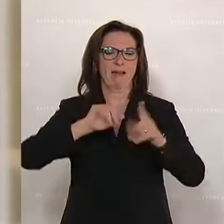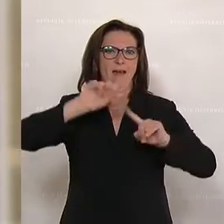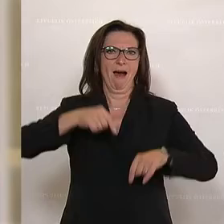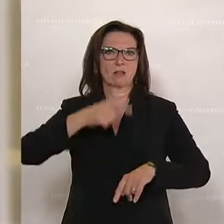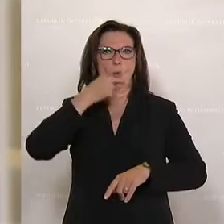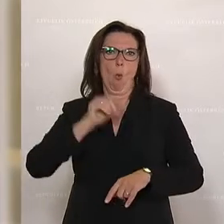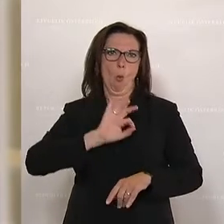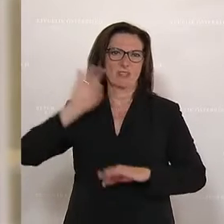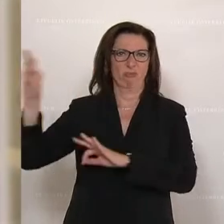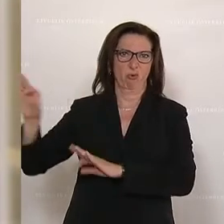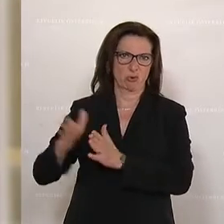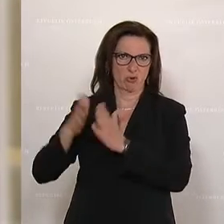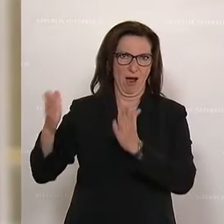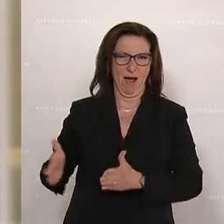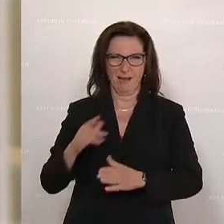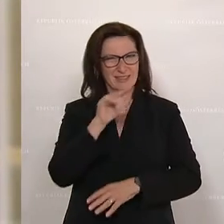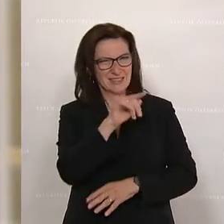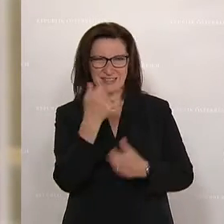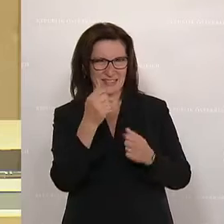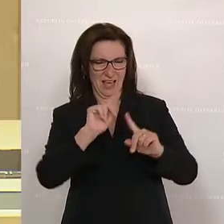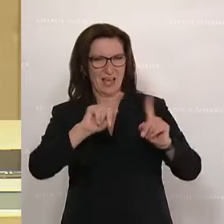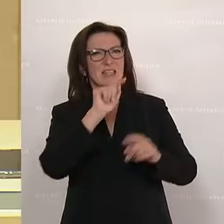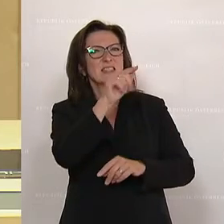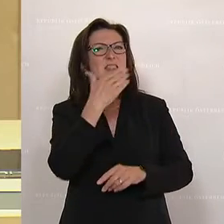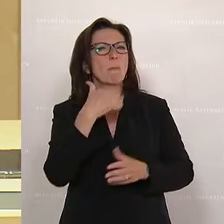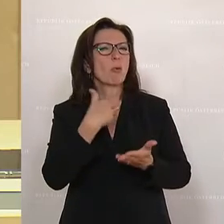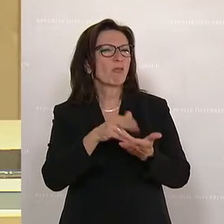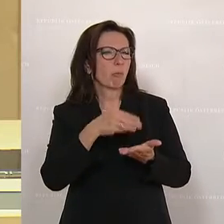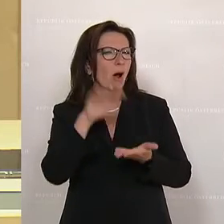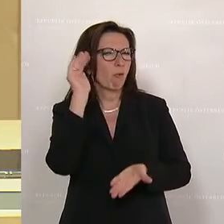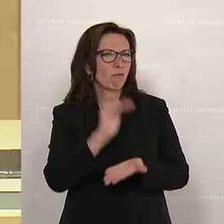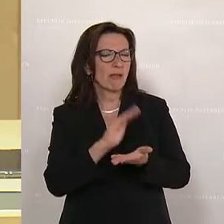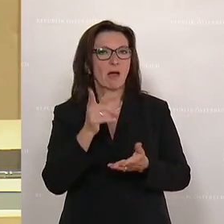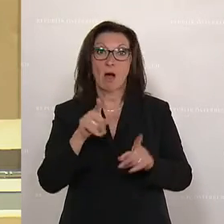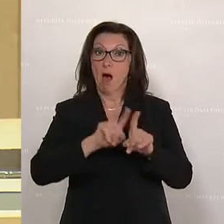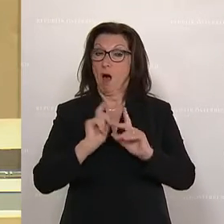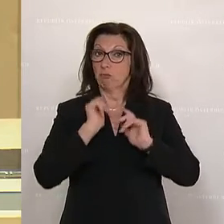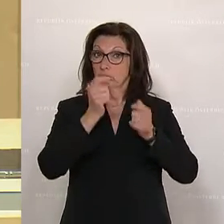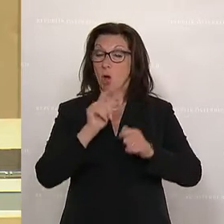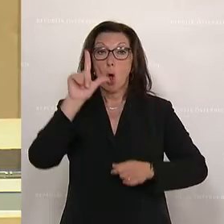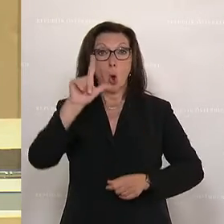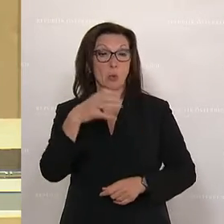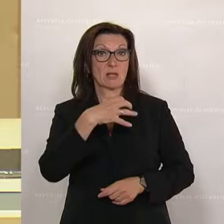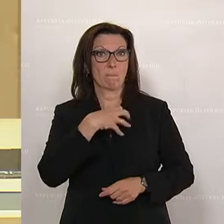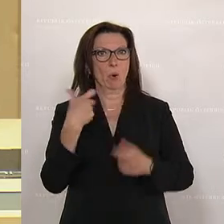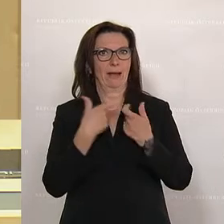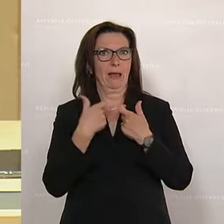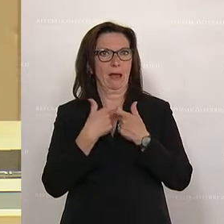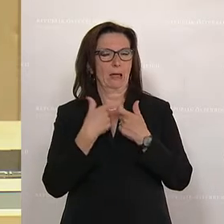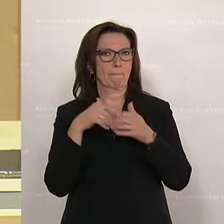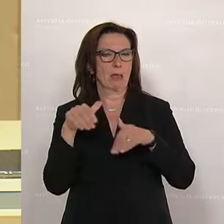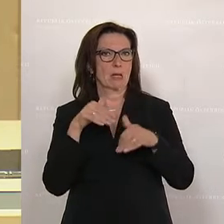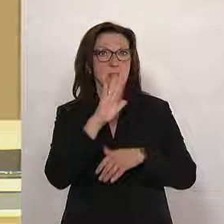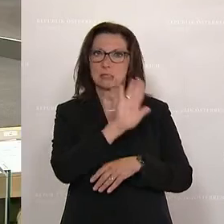Ihr Zugang, sondern Ihr Zugang ist jener, den Verbrauch zu senken. Und da gibt es auch einen interessanten Vorschlag vom luxemburgischen Energieminister, der da vorschlägt.